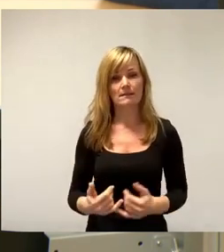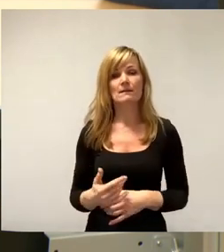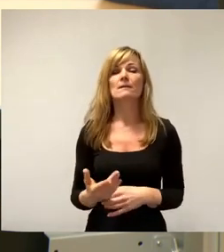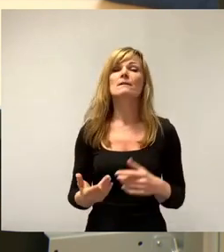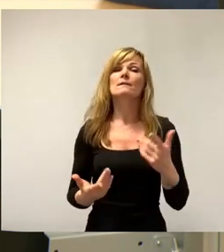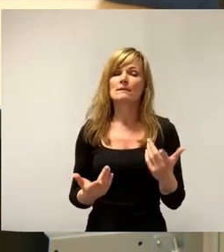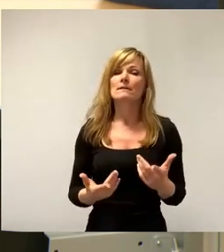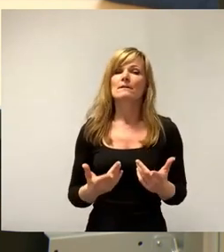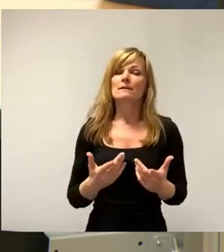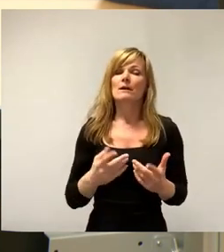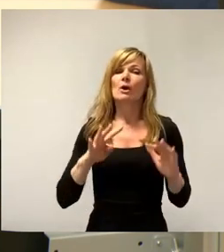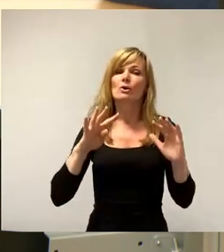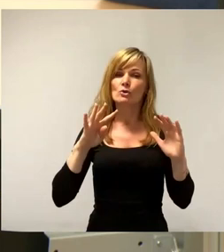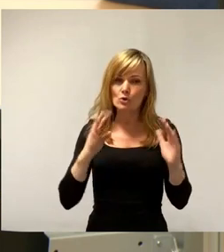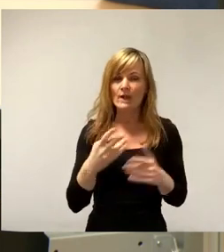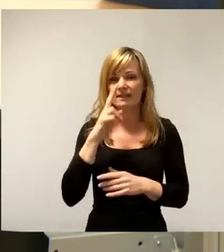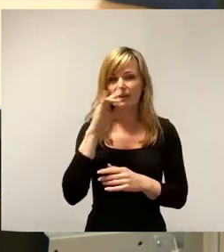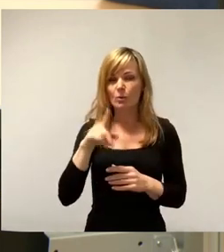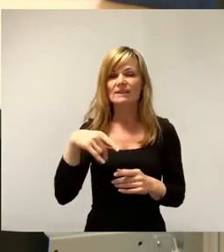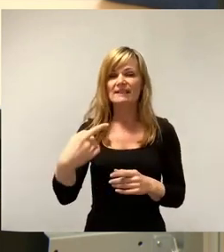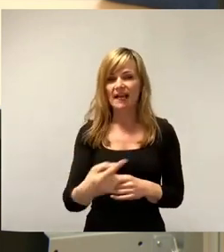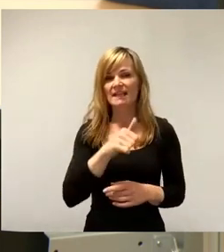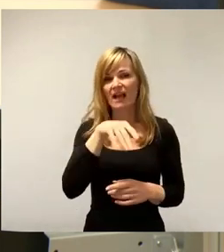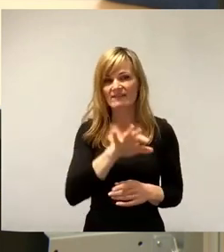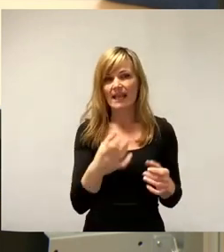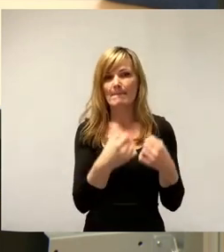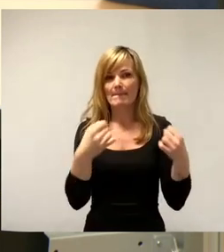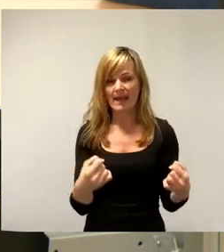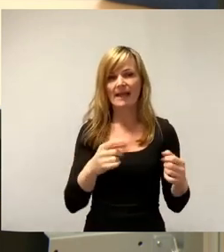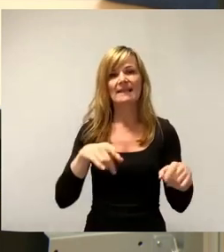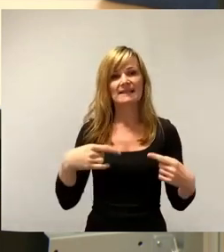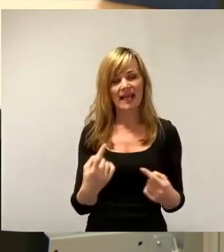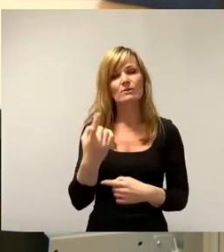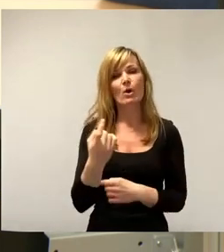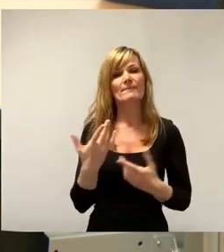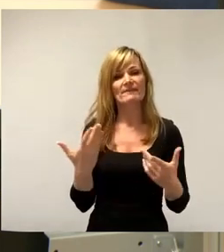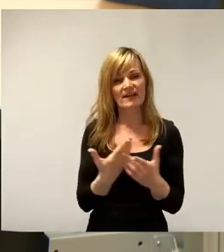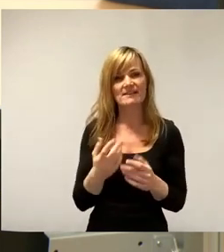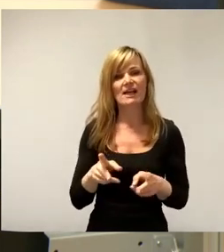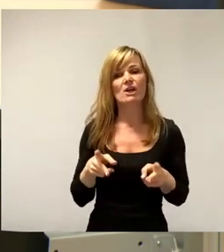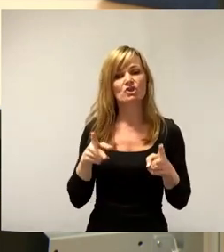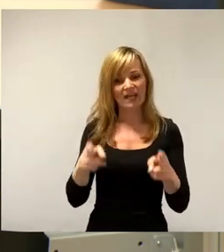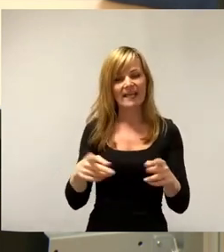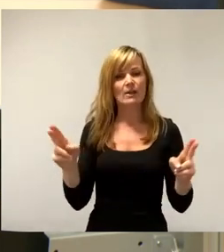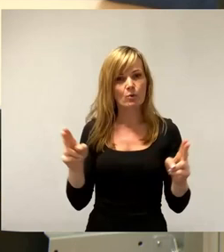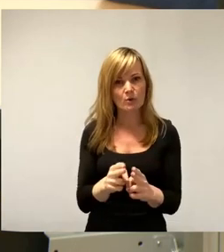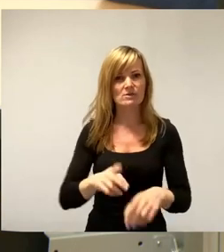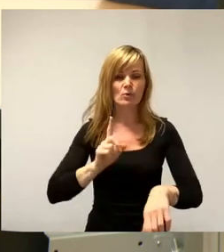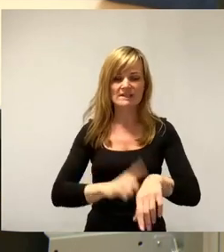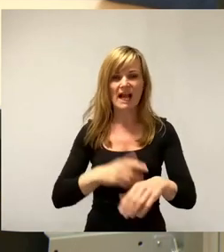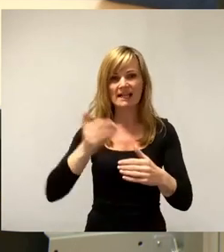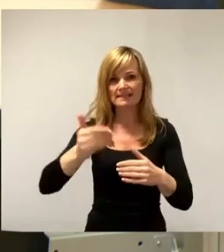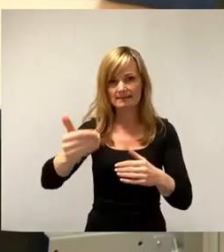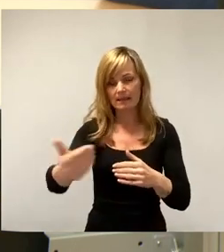9. Juni eine Mehrheit hat, wird es zu Kürzungen, auch Streckenkürzungen, auch Taktkürzungen bei der